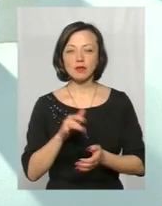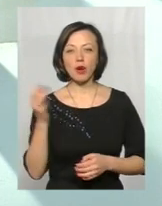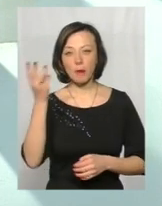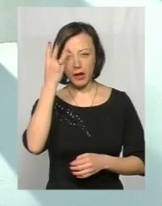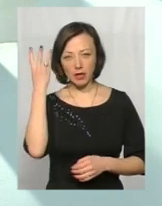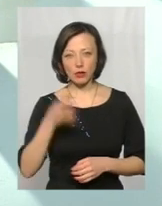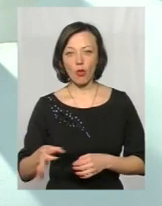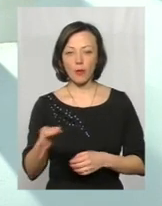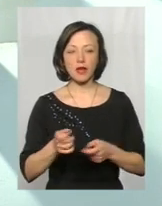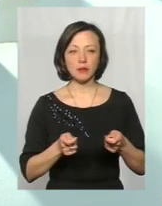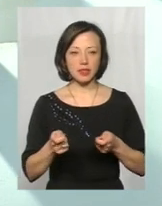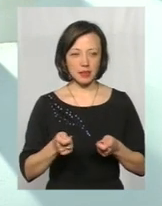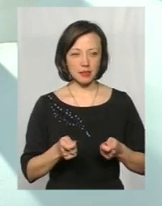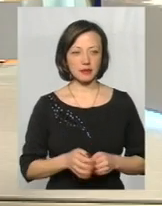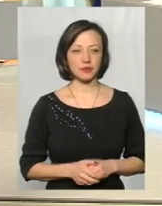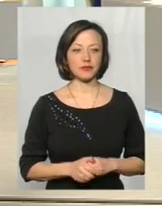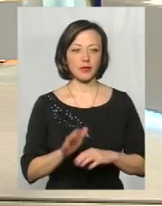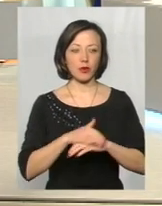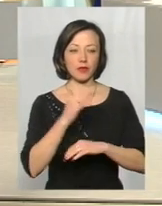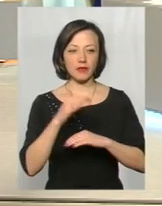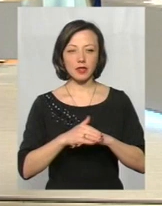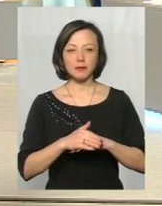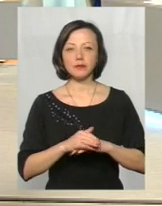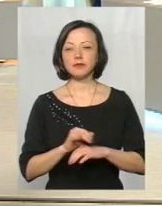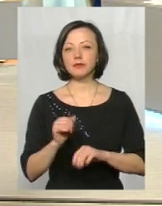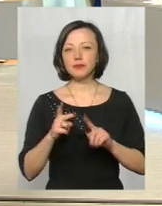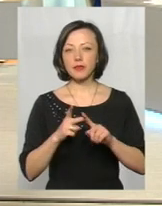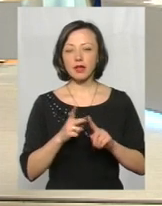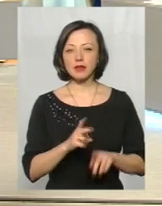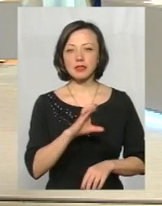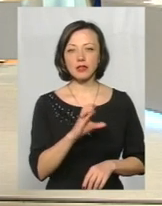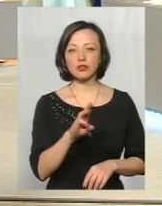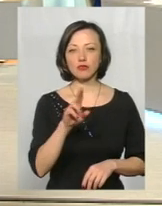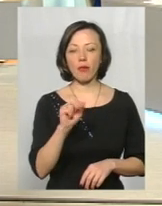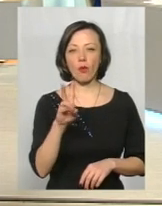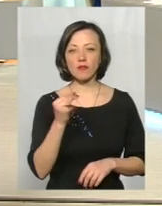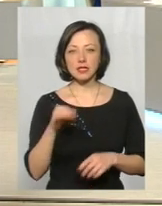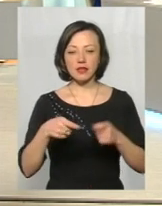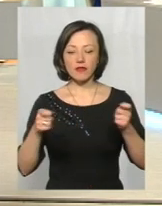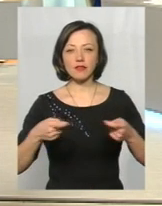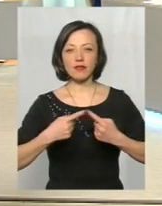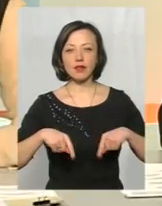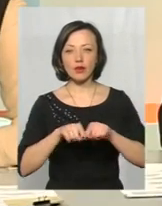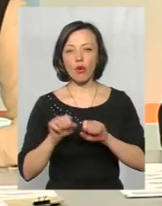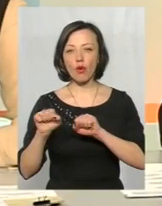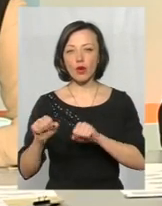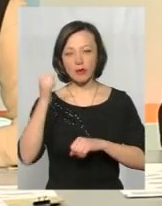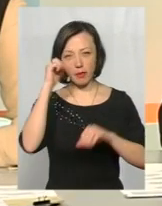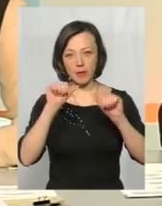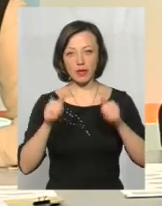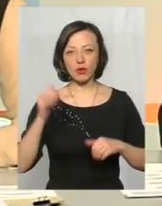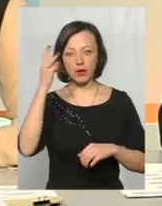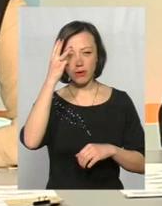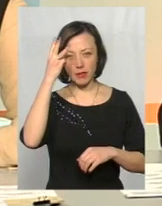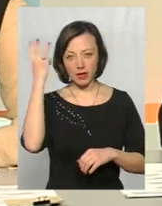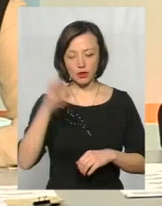облдержадміністрації. Доброго дня. Доброго вечора. Та Сергій Шпаковський, завідувачий відділом охорони пам'яток історії та культури у Хмельницькій